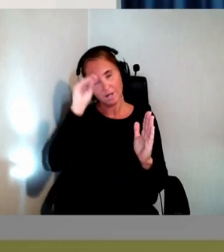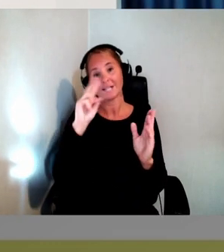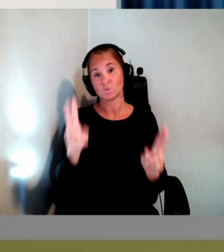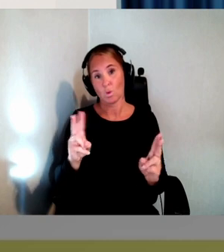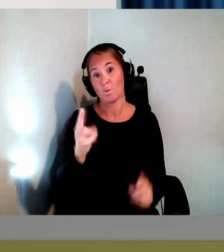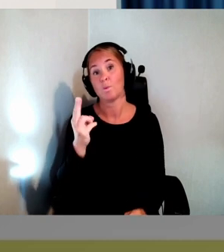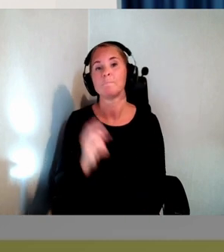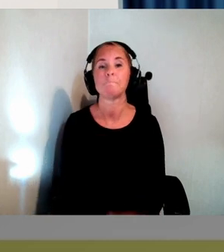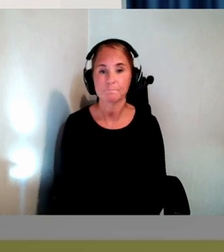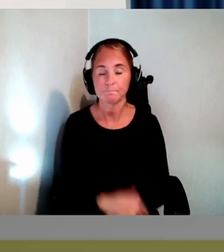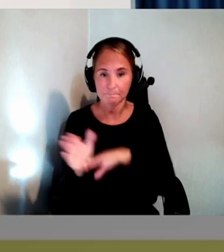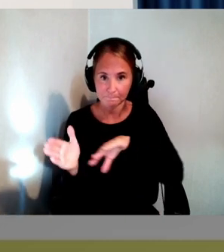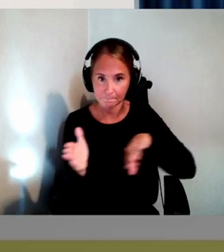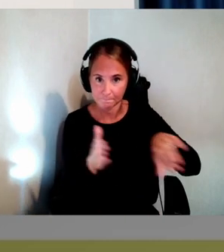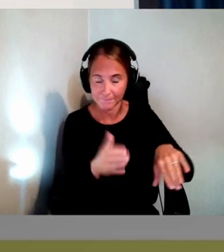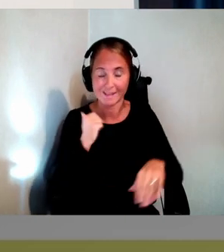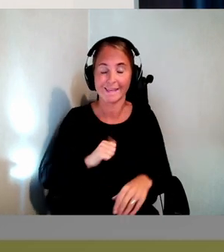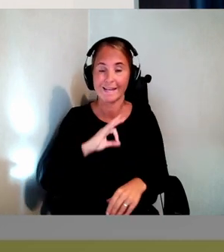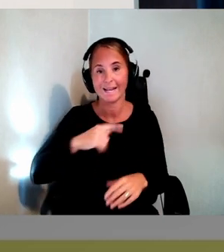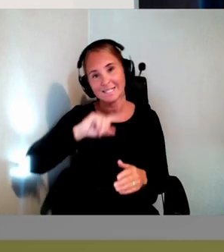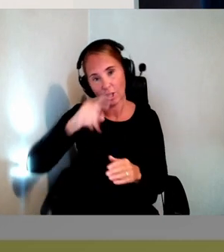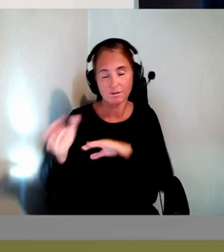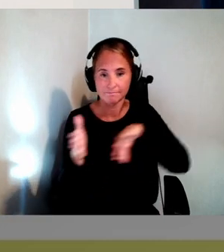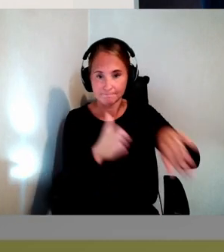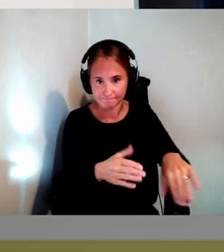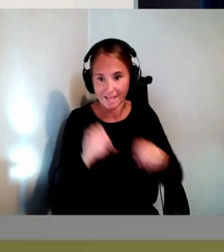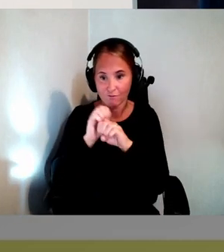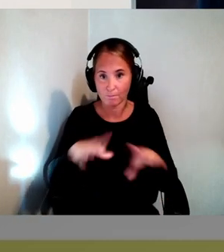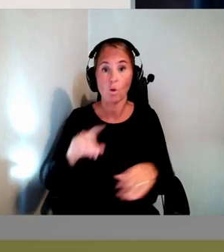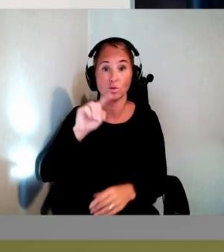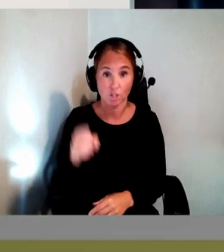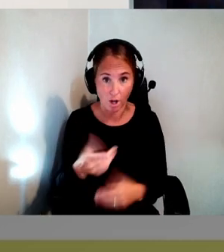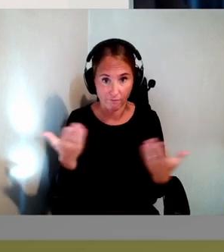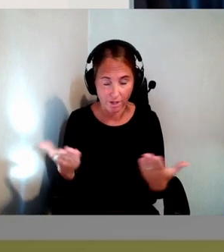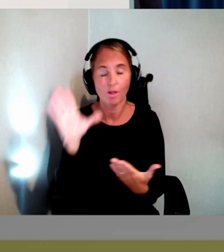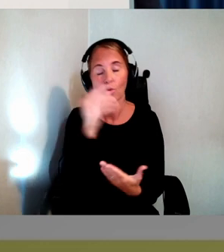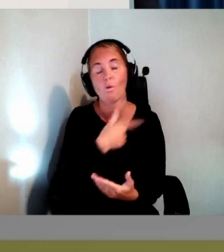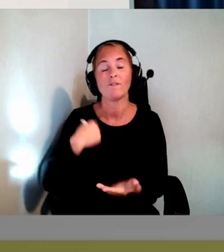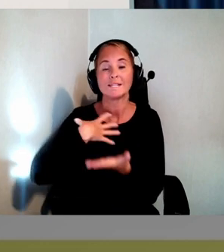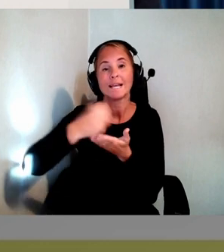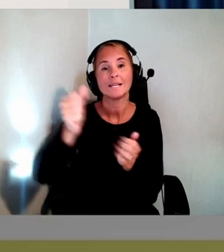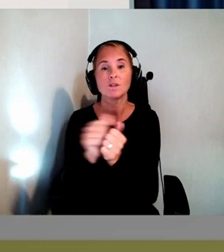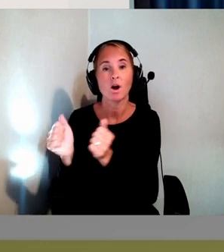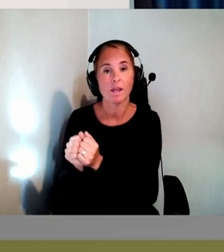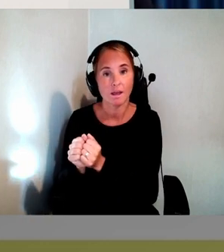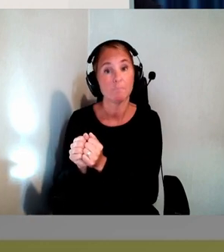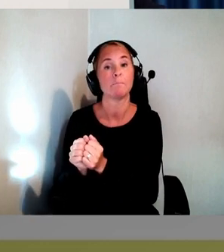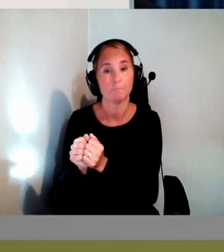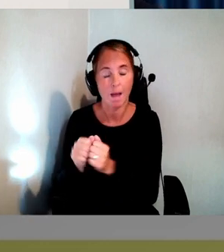Okej, vi släpper tillgänglighetskraven och går in på informationskrav. Då står det att när vi säljer saker, då måste vi